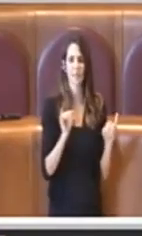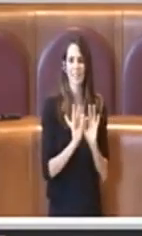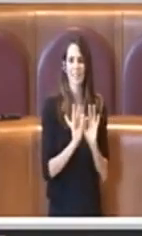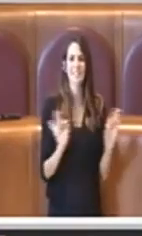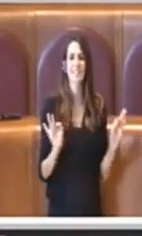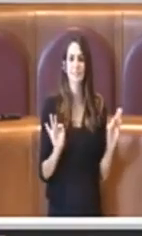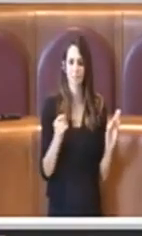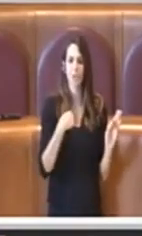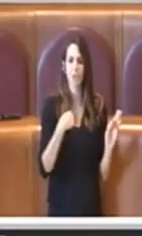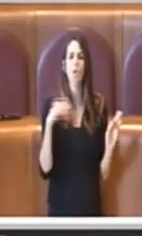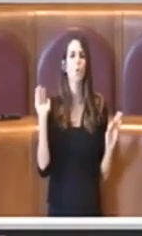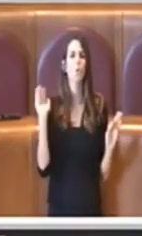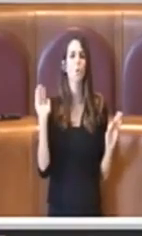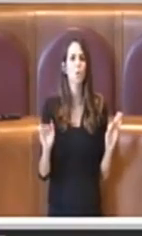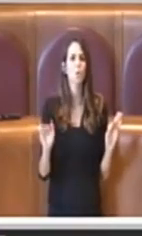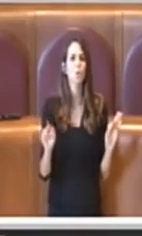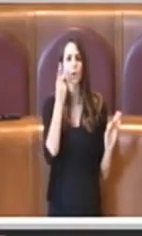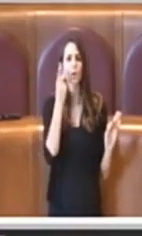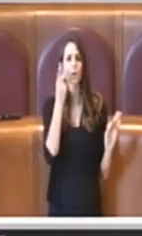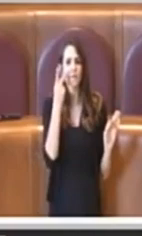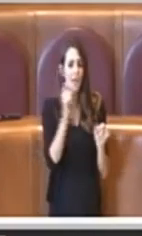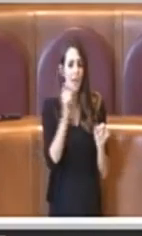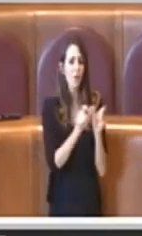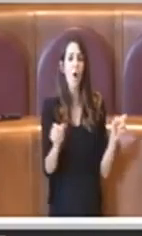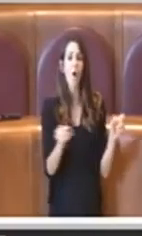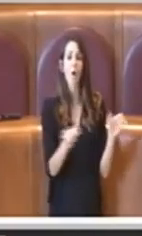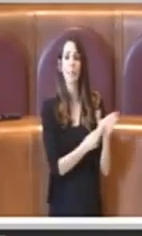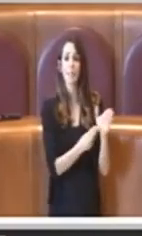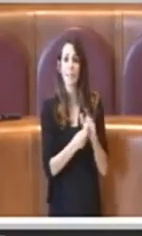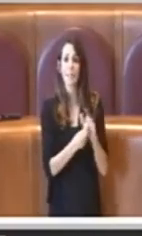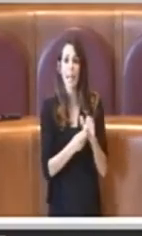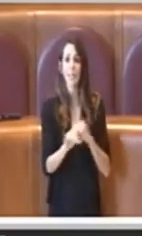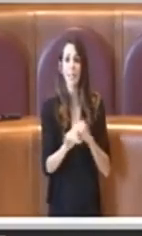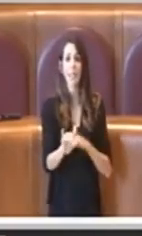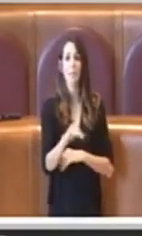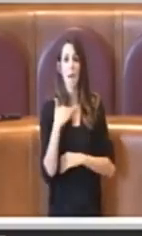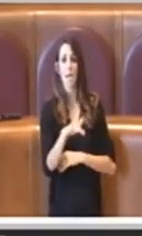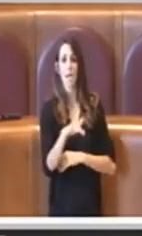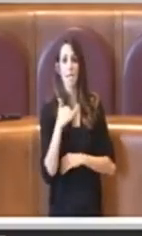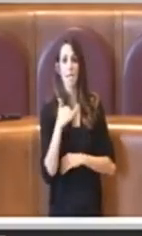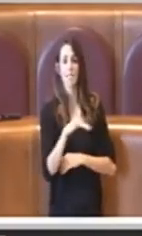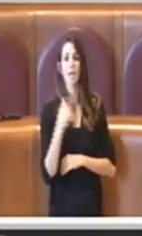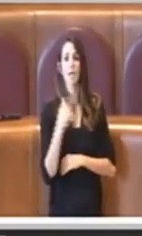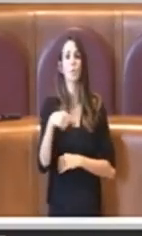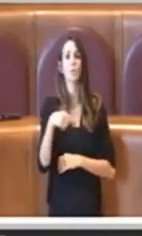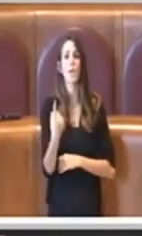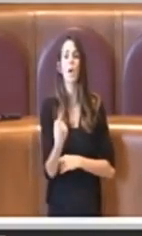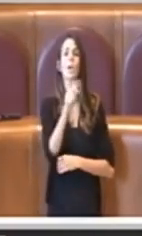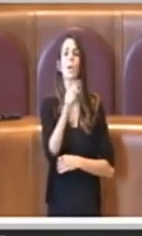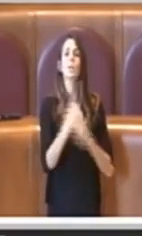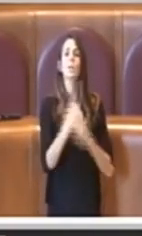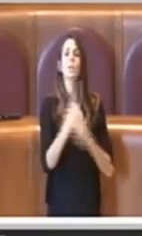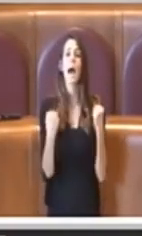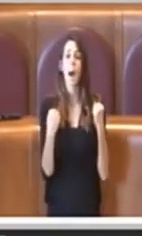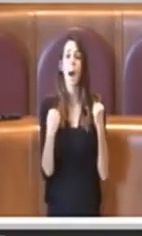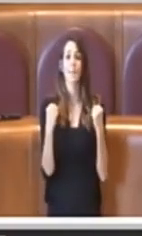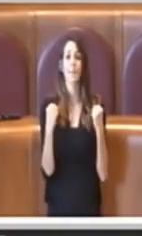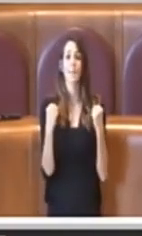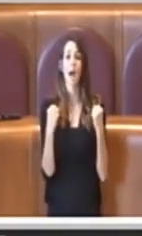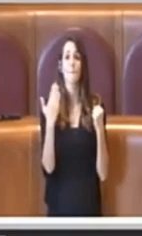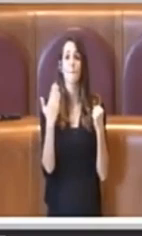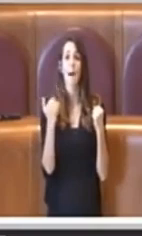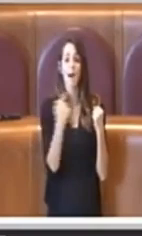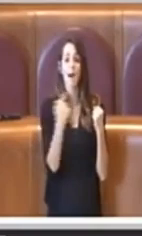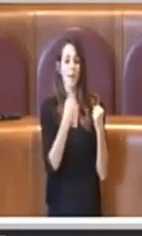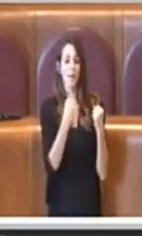giorno messaggi di questi lavoratori, addirittura uno da Bari che mi chiedeva ma che faccio, prendo l'appartamento in affitto